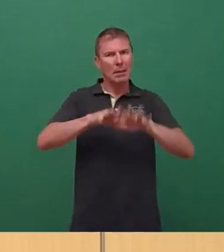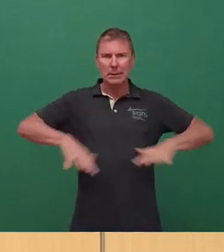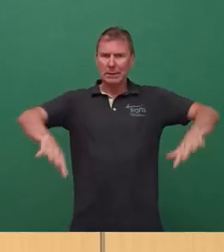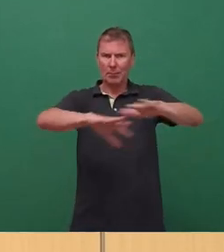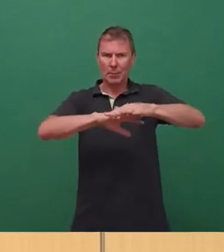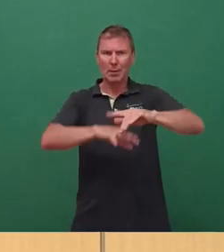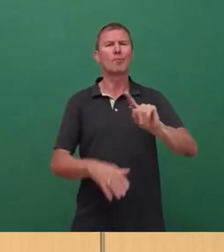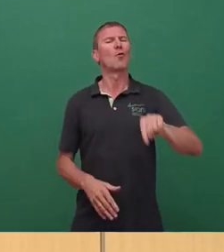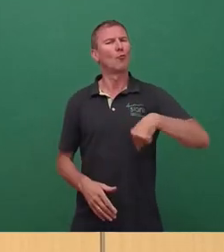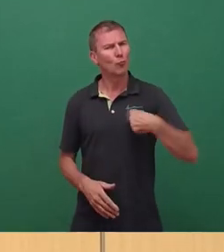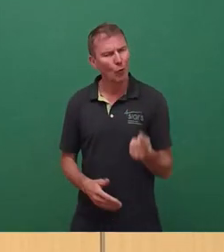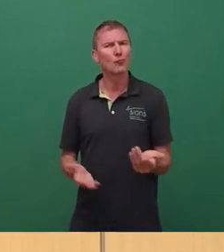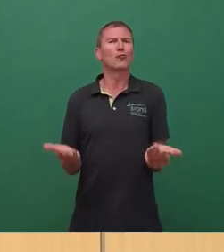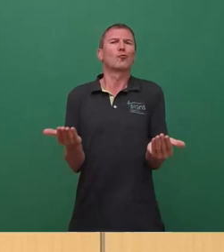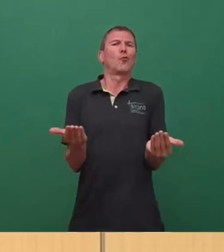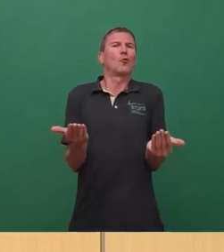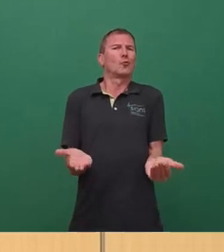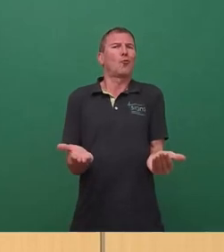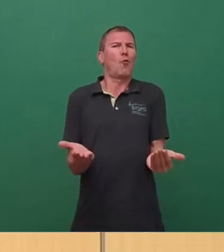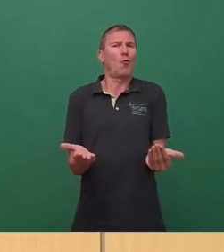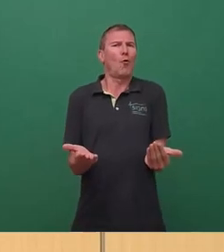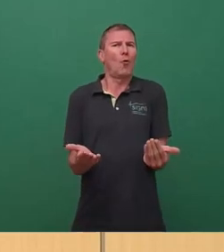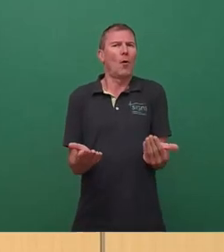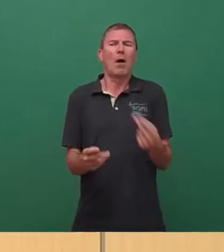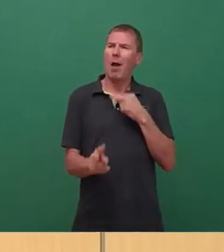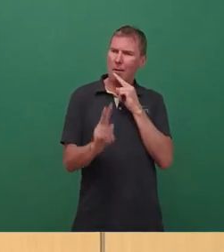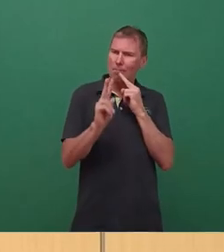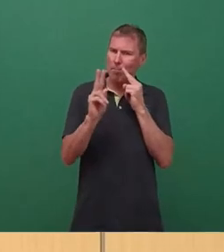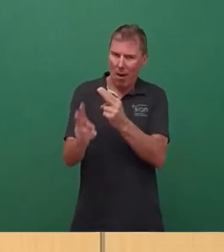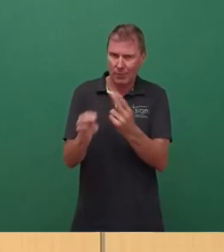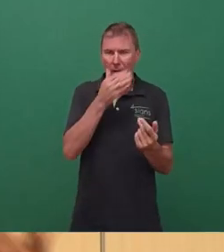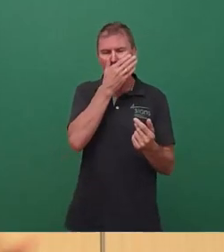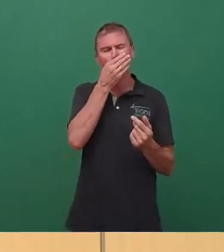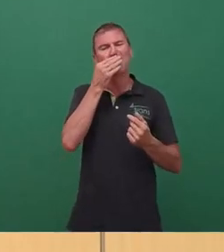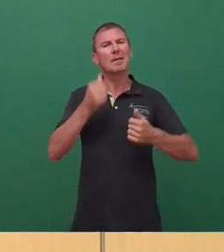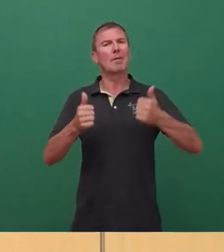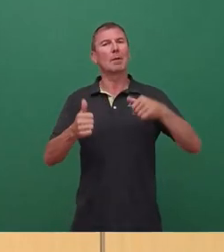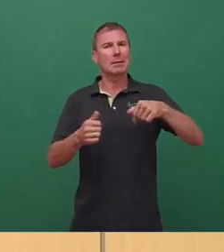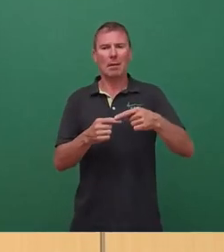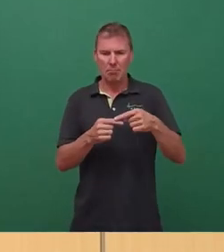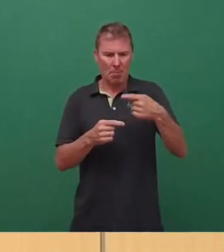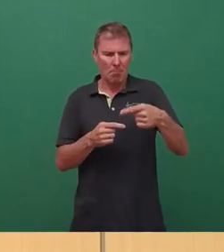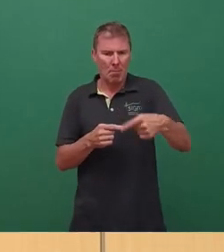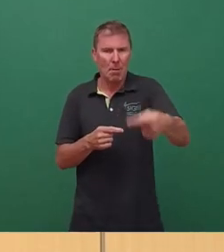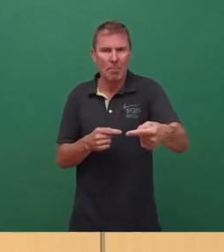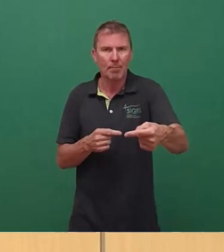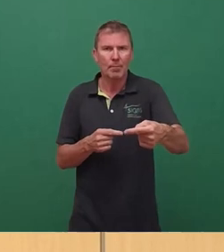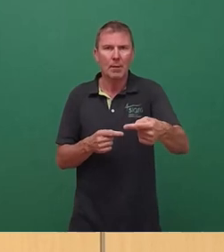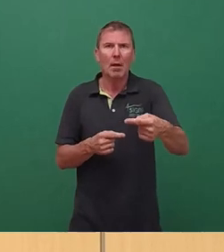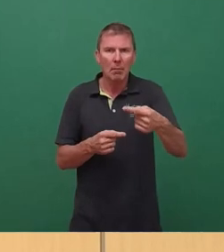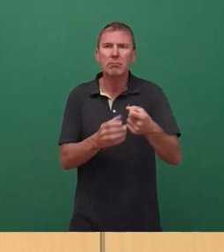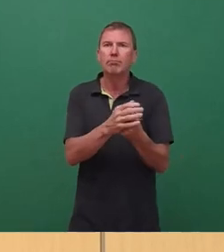so auch veranlasst und ich glaube auch, dass es richtig war, weil nämlich jetzt Stück für Stück daraus ja auch Erkenntnisse